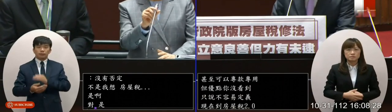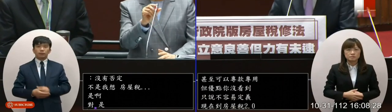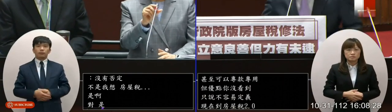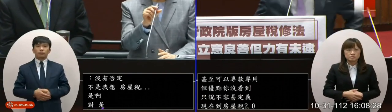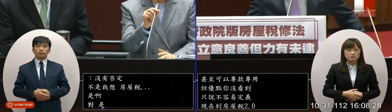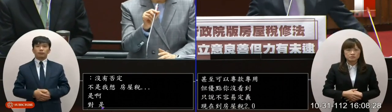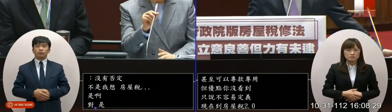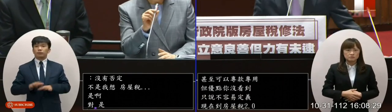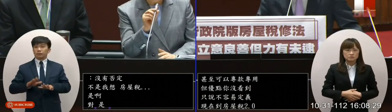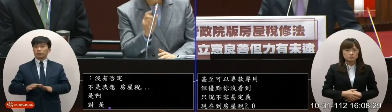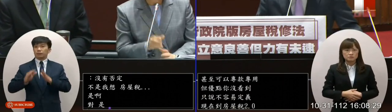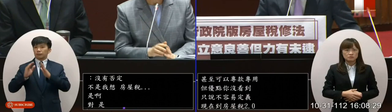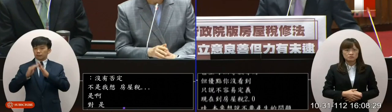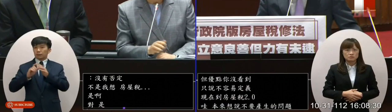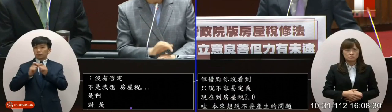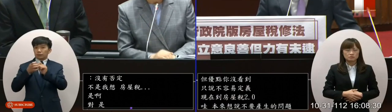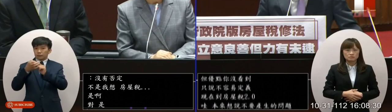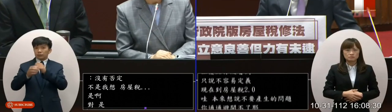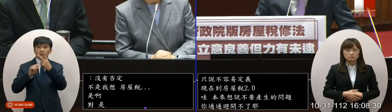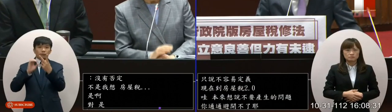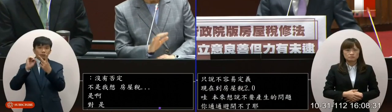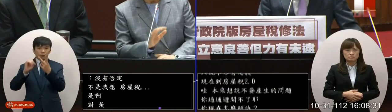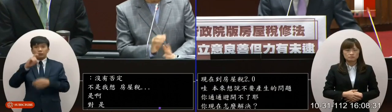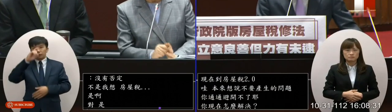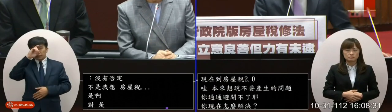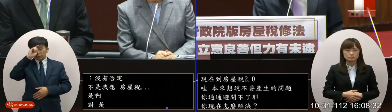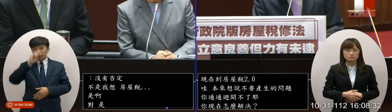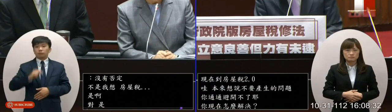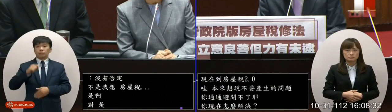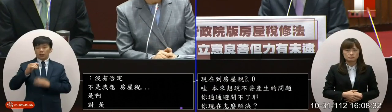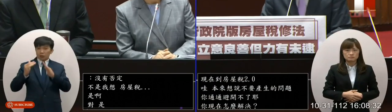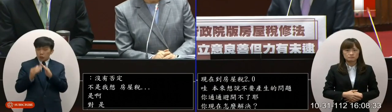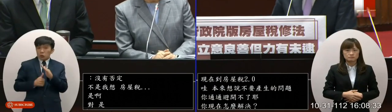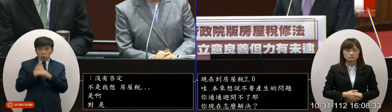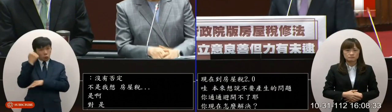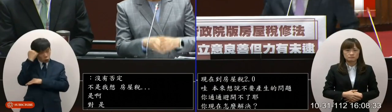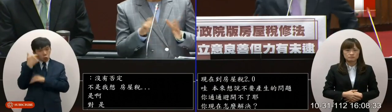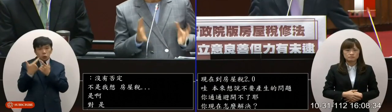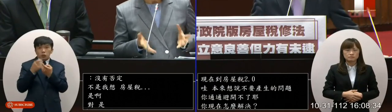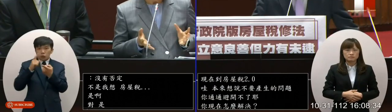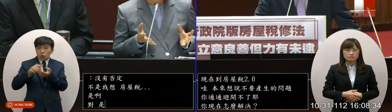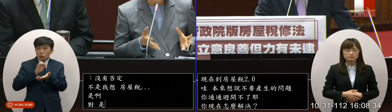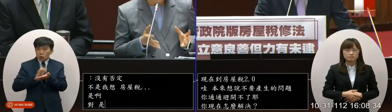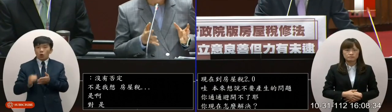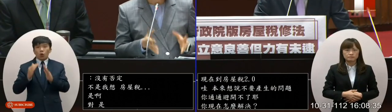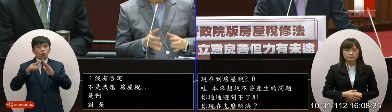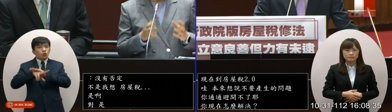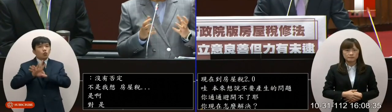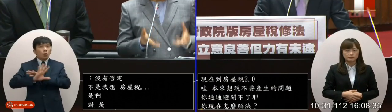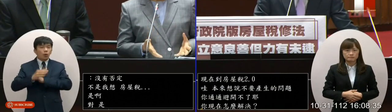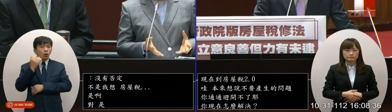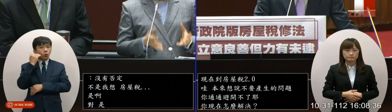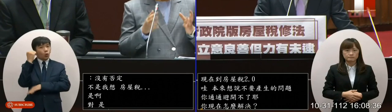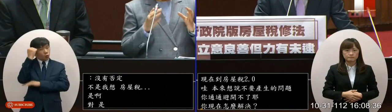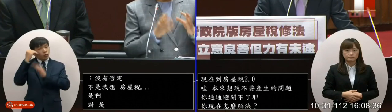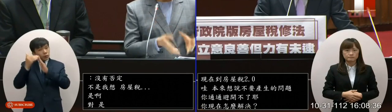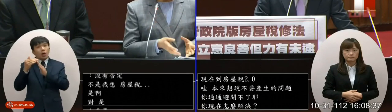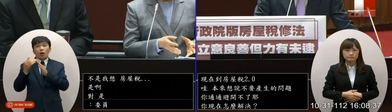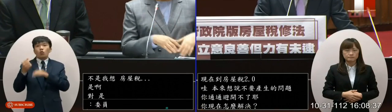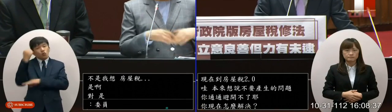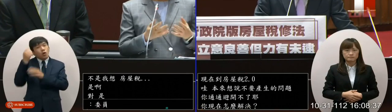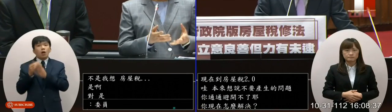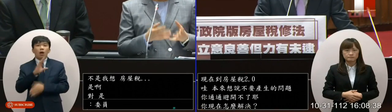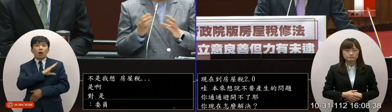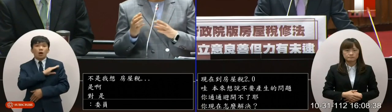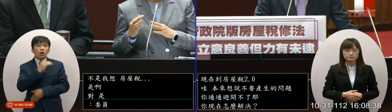其實這次的房屋稅2.0希望是房屋做合理的房屋做合理有效的一些利用那你住家用的房屋就是該住嘛你如果做